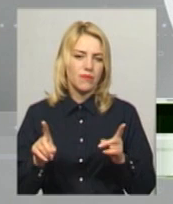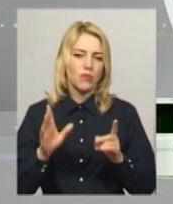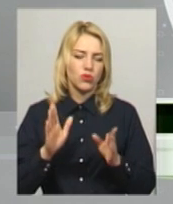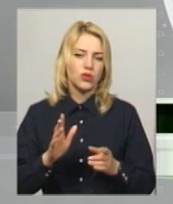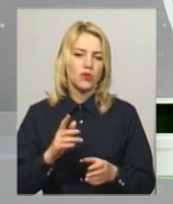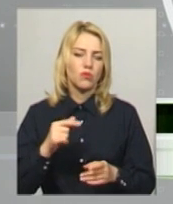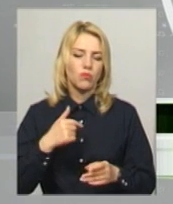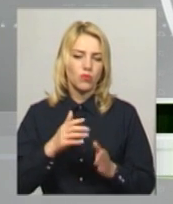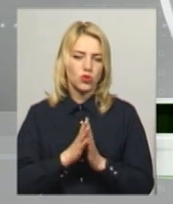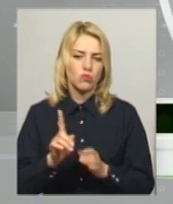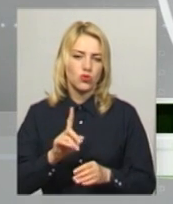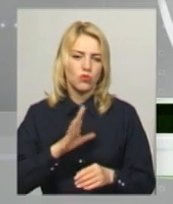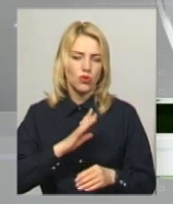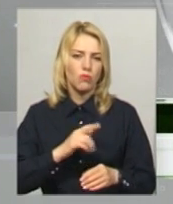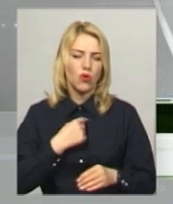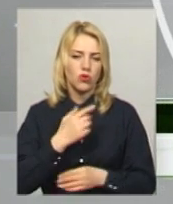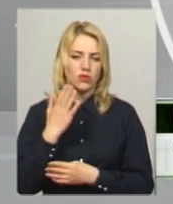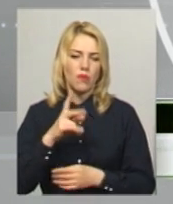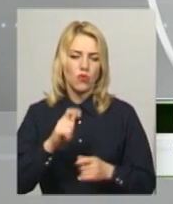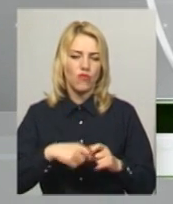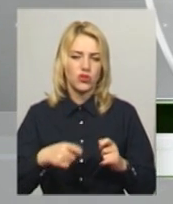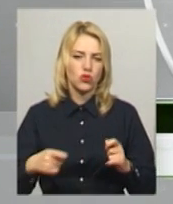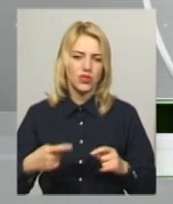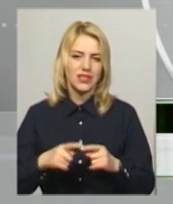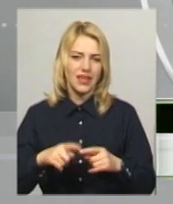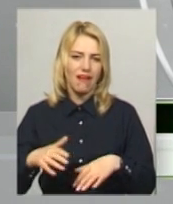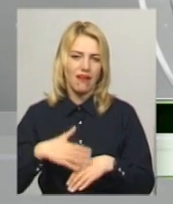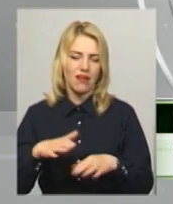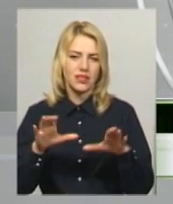законопроекти про відсрочення цих каральних законів